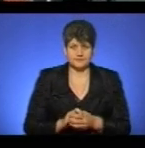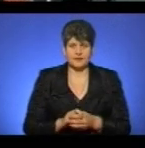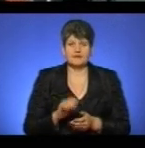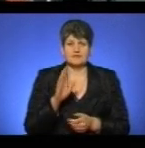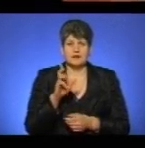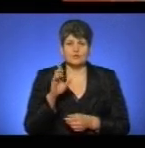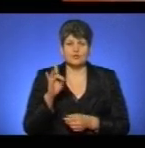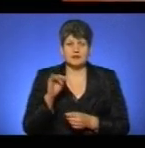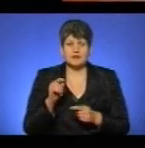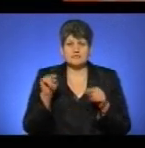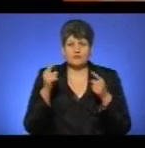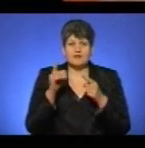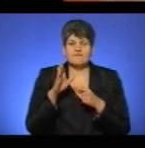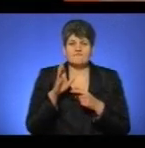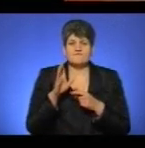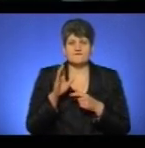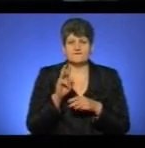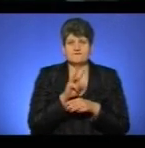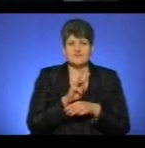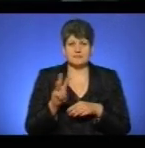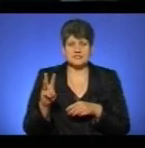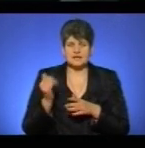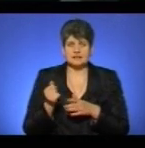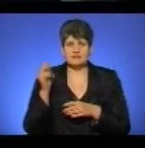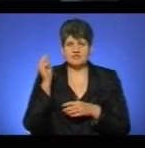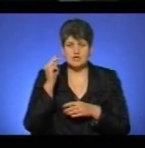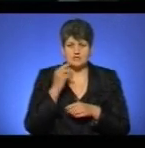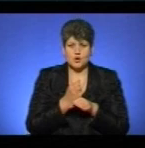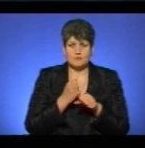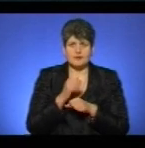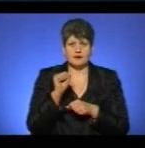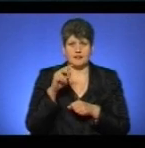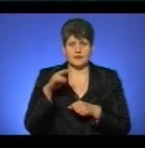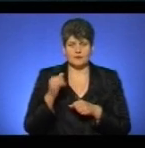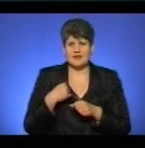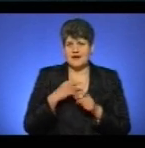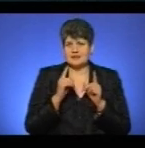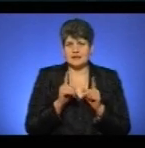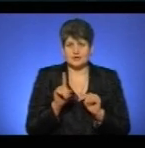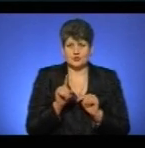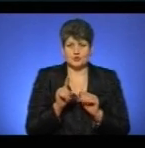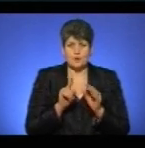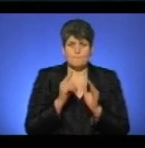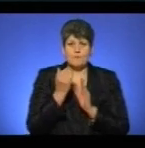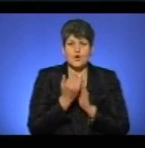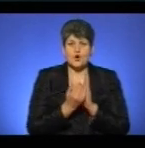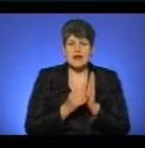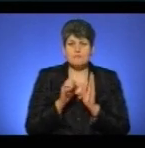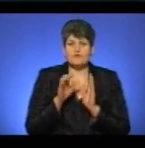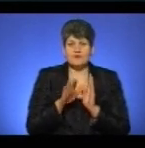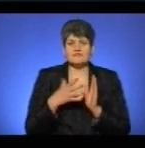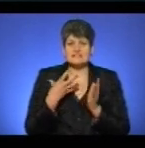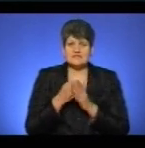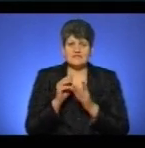Бортнік створює веб-сайт і навчається розробляти алгоритми. Я тільки що програмував свій сайт